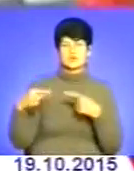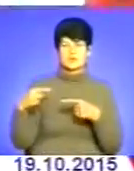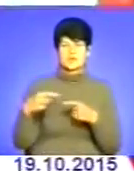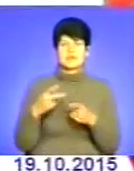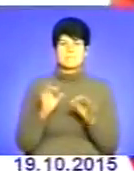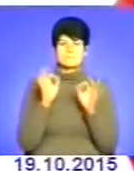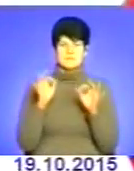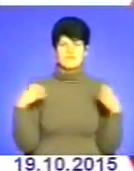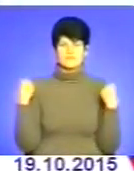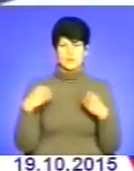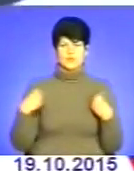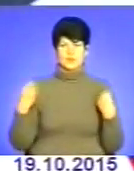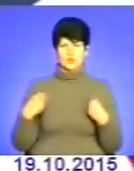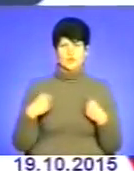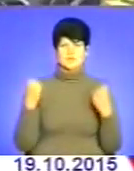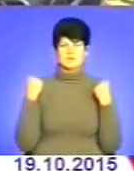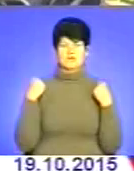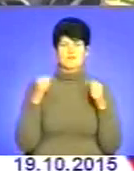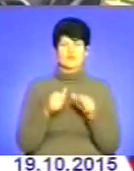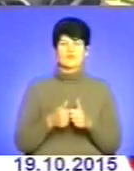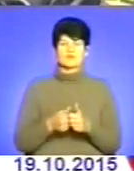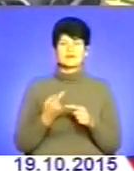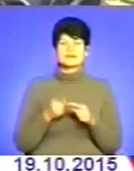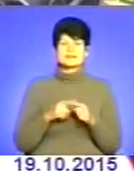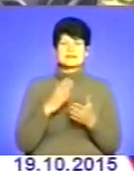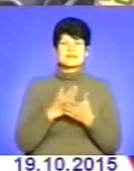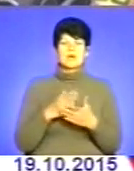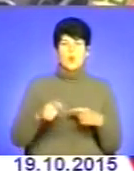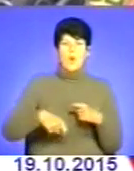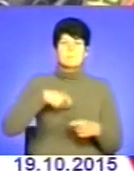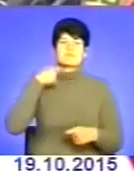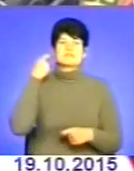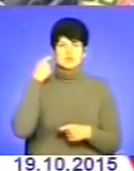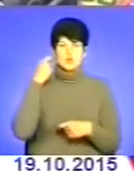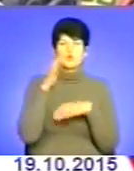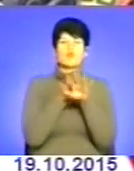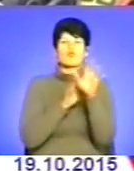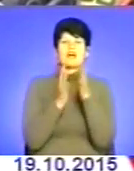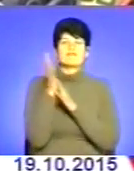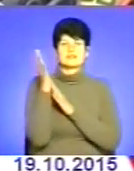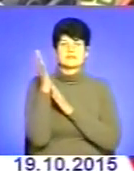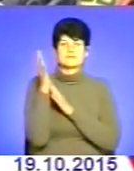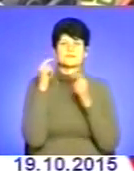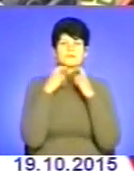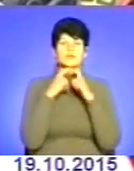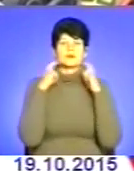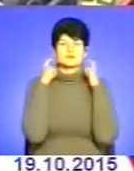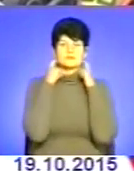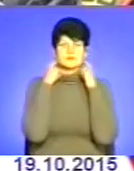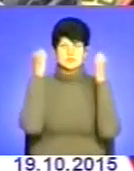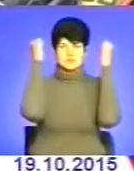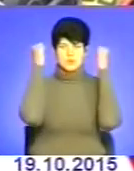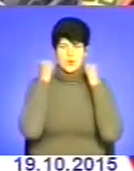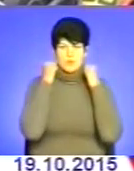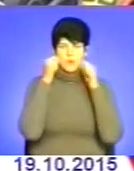правильно одягнути спортивну форму Це є комбінзон, рукавиці під шийник, шльон,